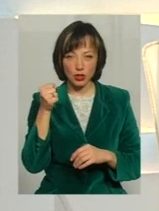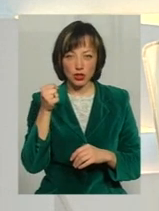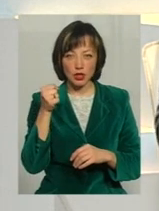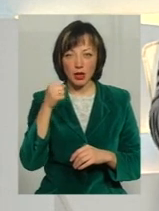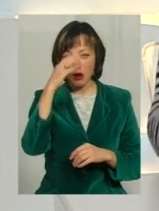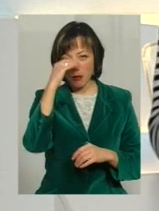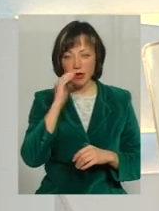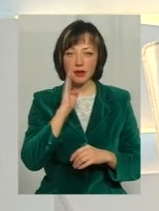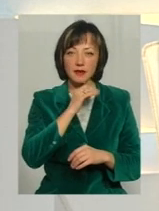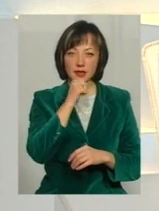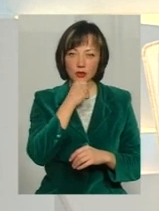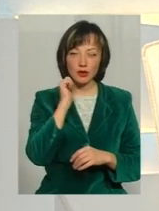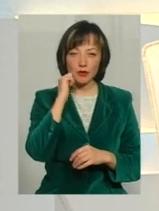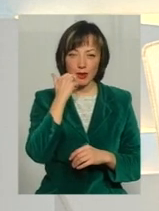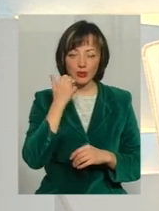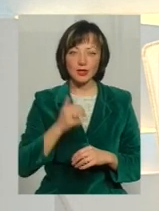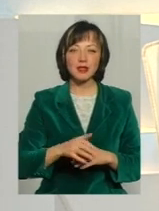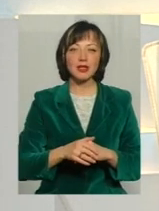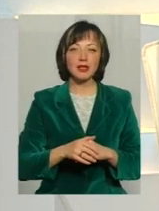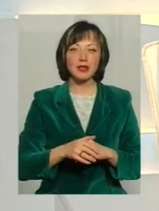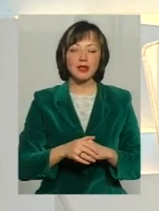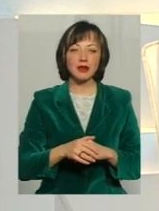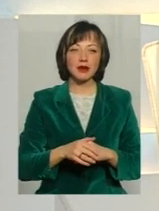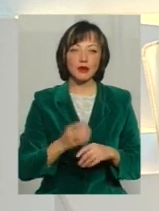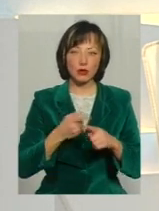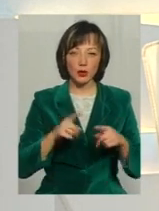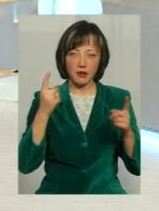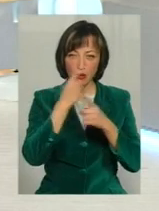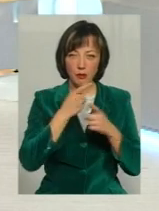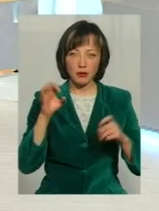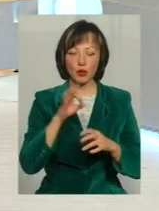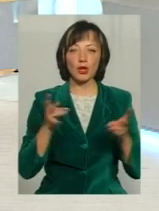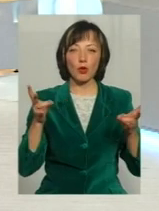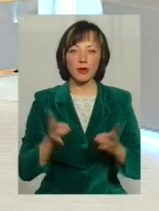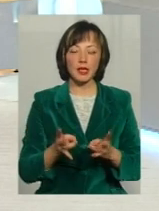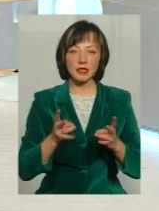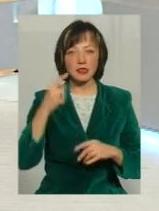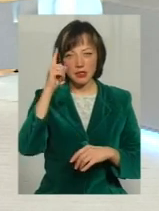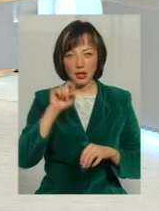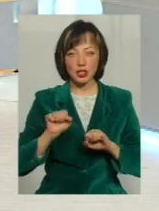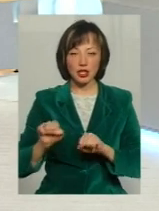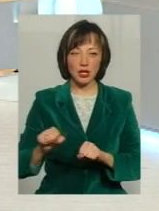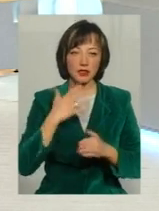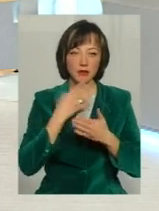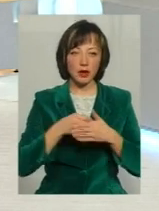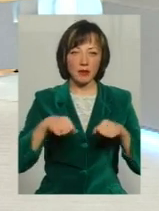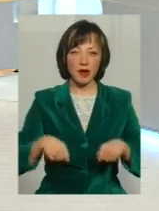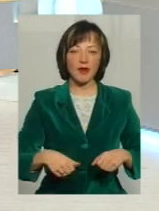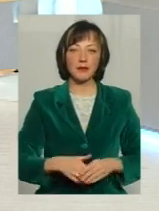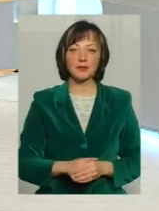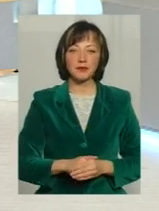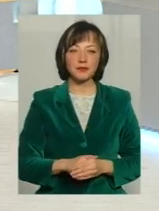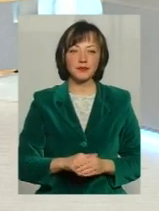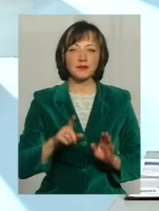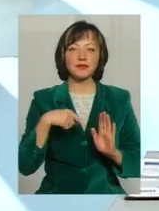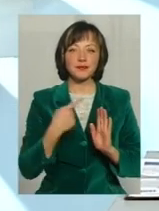батьків, дідусів, бабусь У ту інформацію про необхідність знати і захищати свої права Дуже